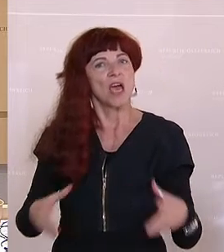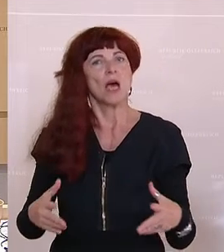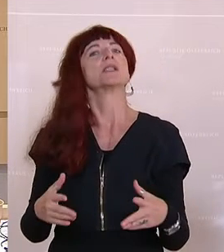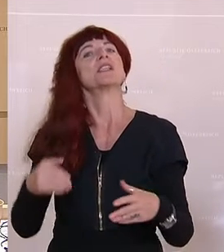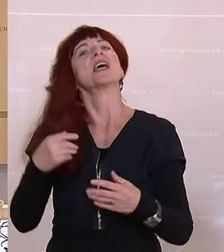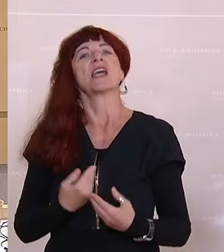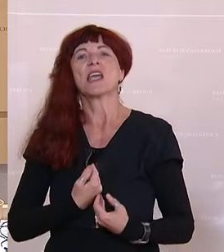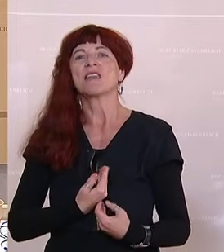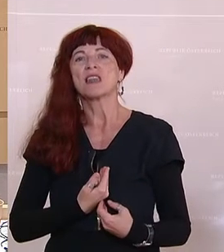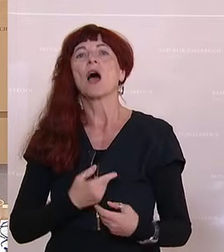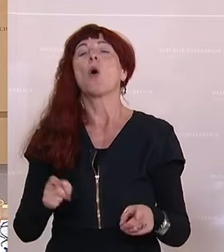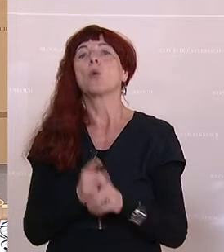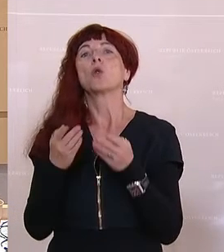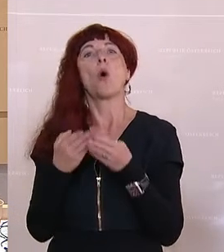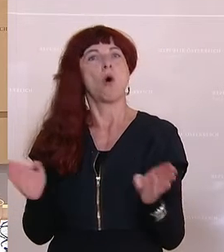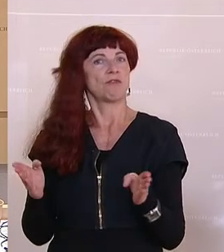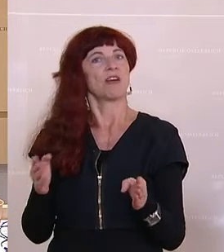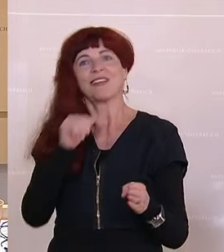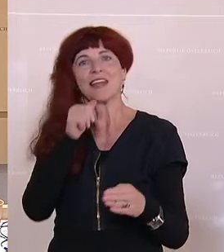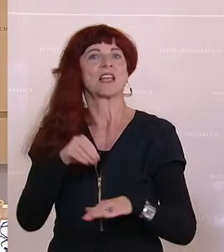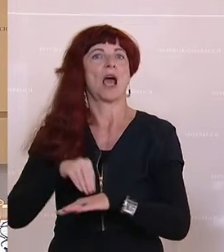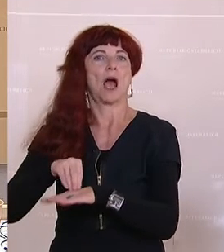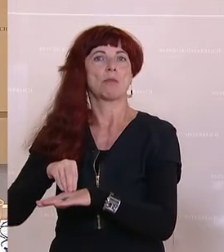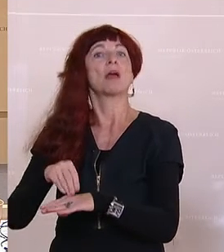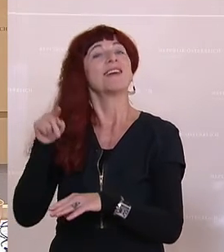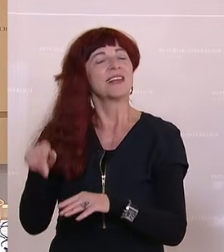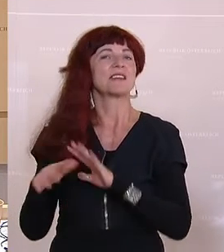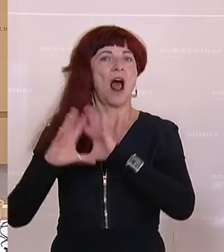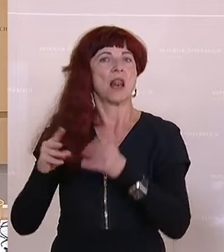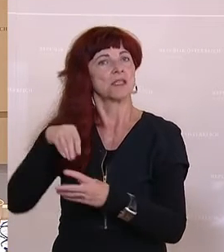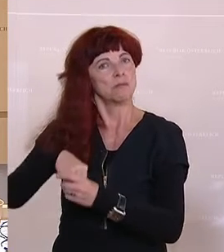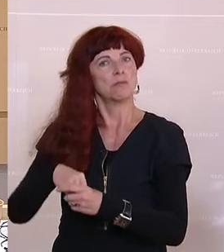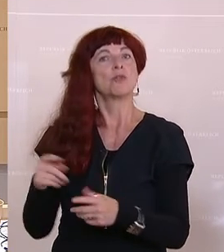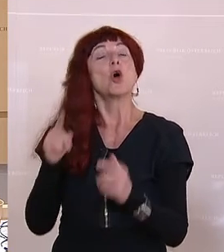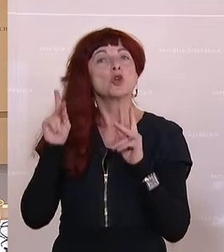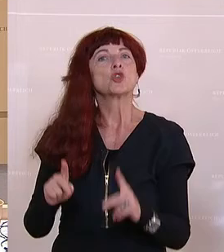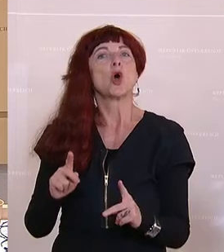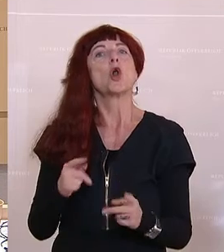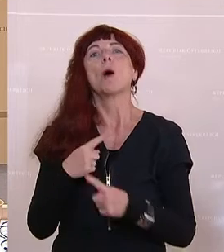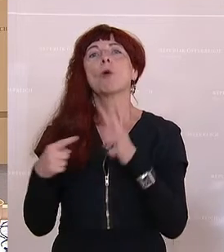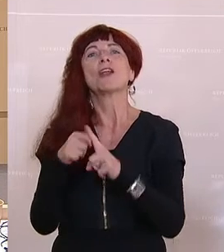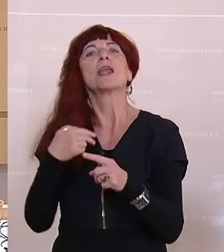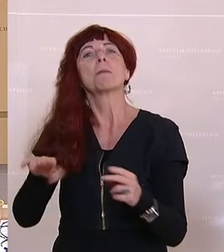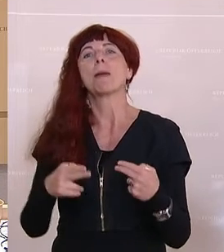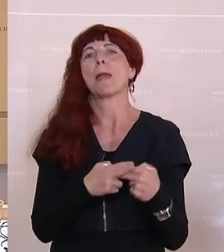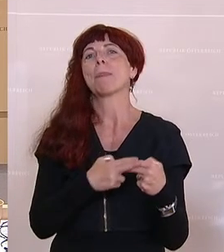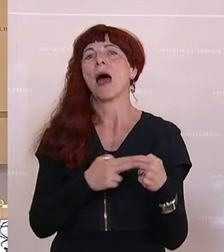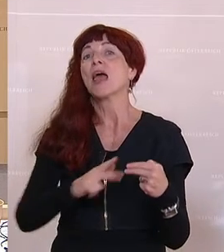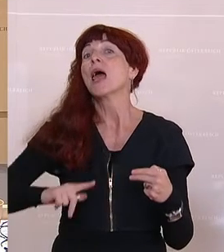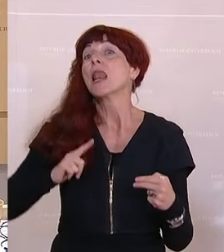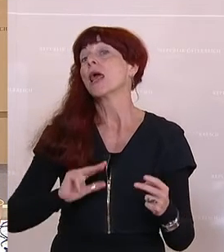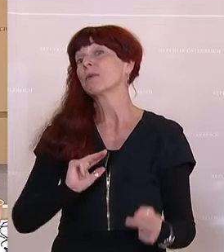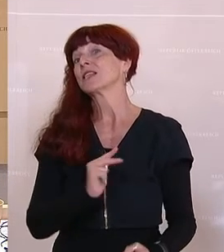wichtiger Queer-Politiker-Schritt, also mit dem wir die Politik wieder näher an der Lebensrealitäten auch der Menschen, auch der Österreicher und der